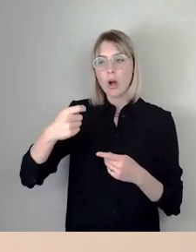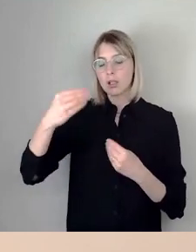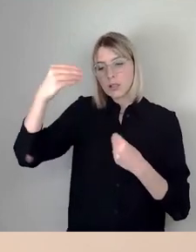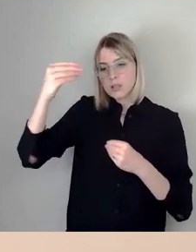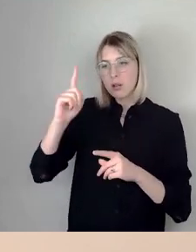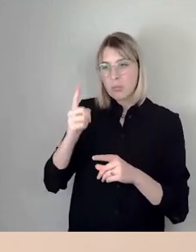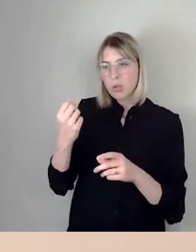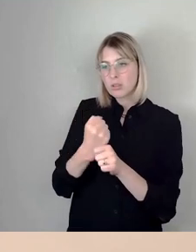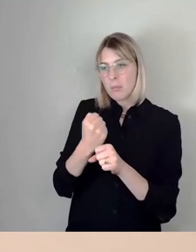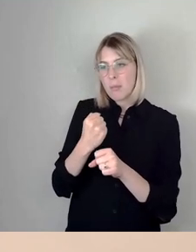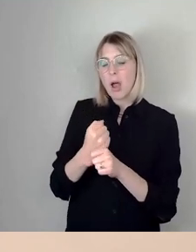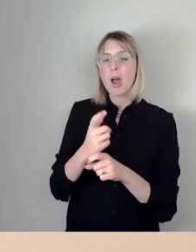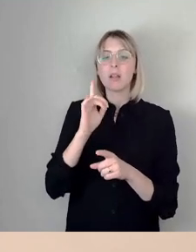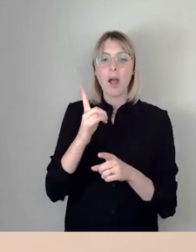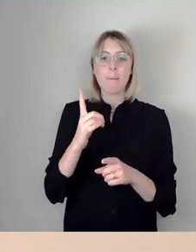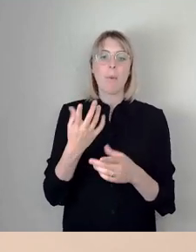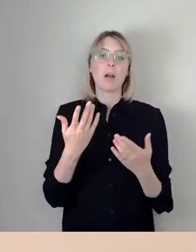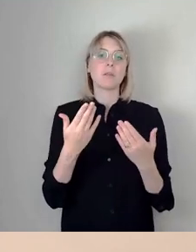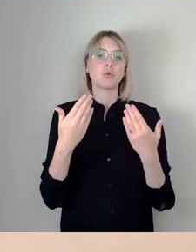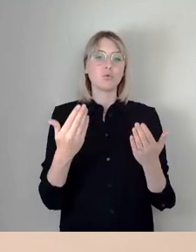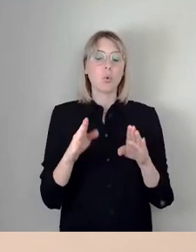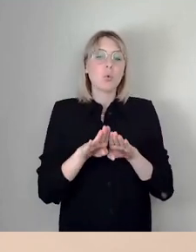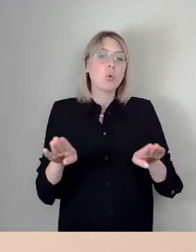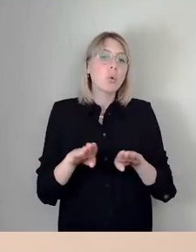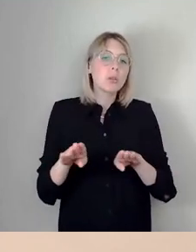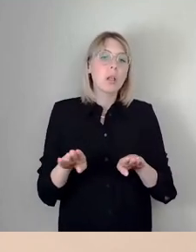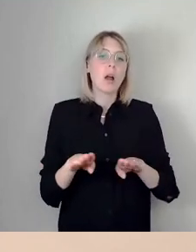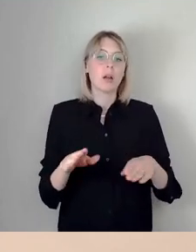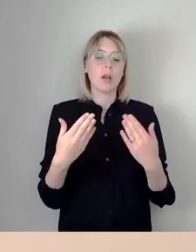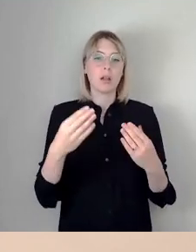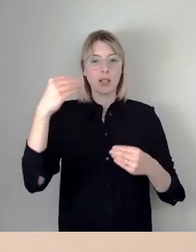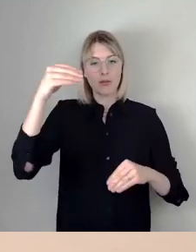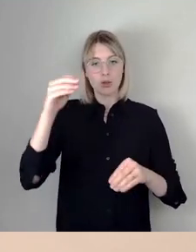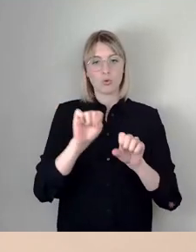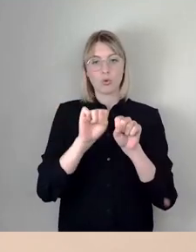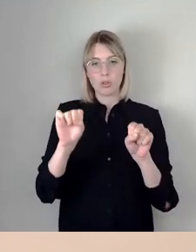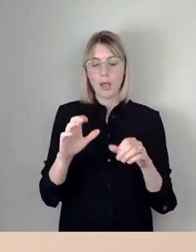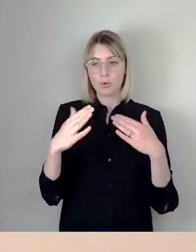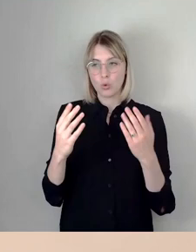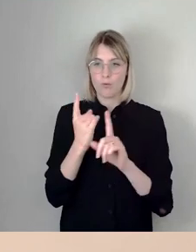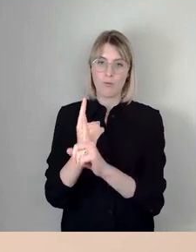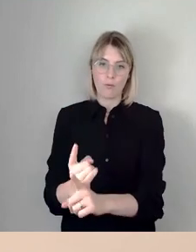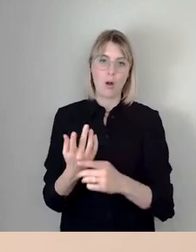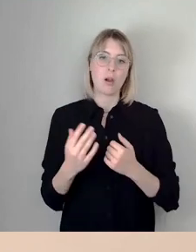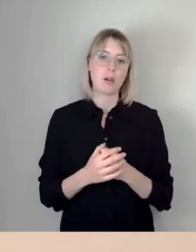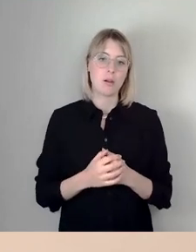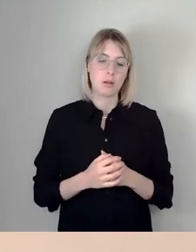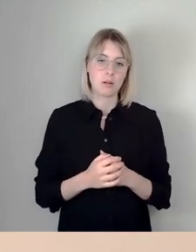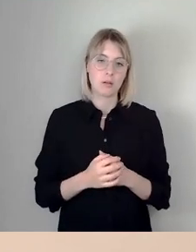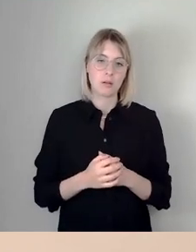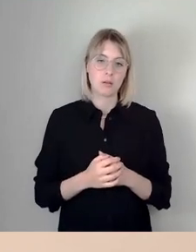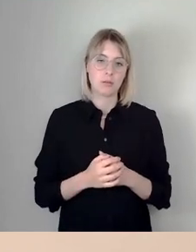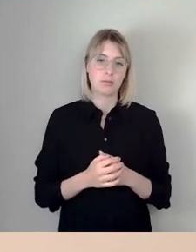müssen, aber vom Ansatz her eben diesen Zertifizierungssystem nachzuhalten. Insofern bitte ich nochmal